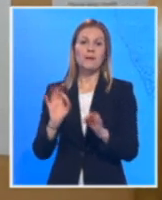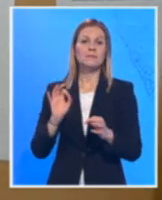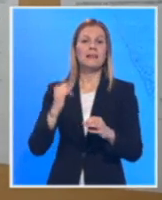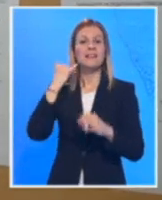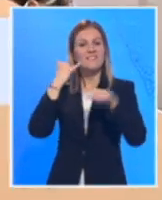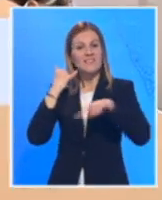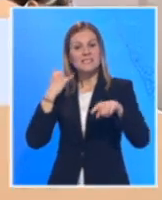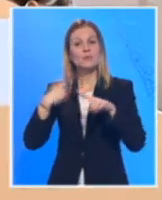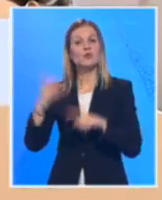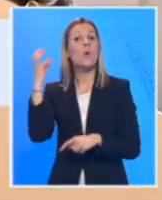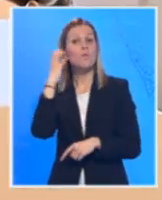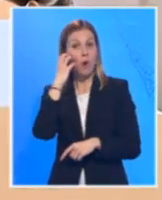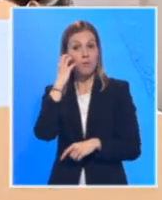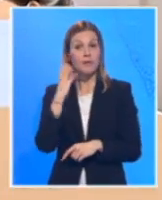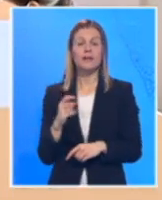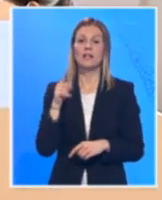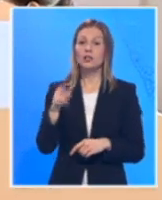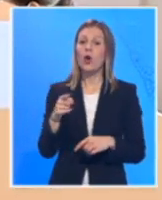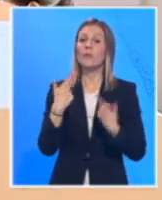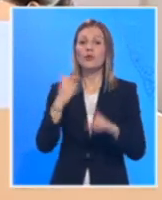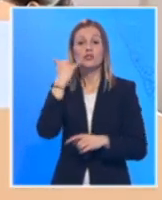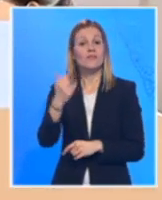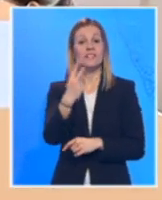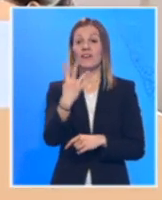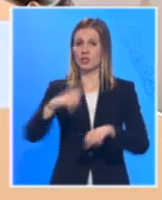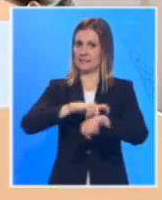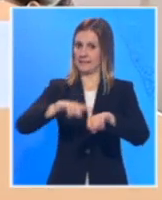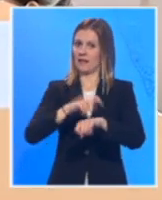mobilni telefoni, koji su otvoreni za pozive 24 sata dnevno.